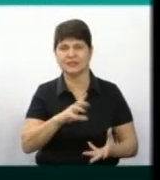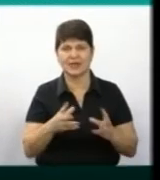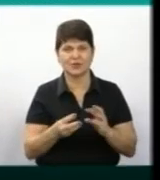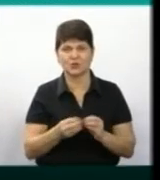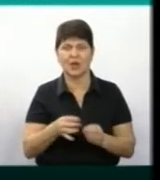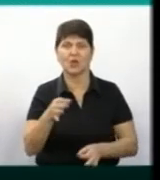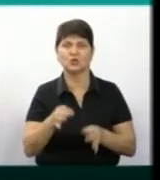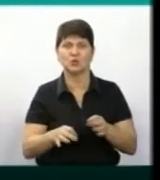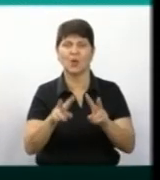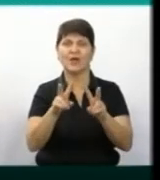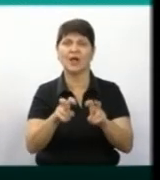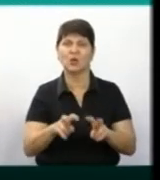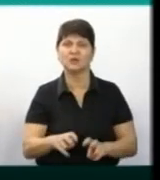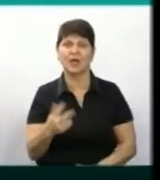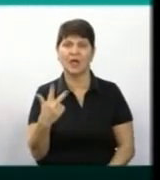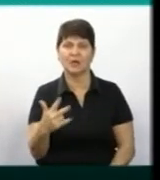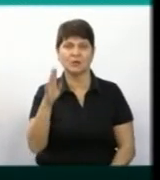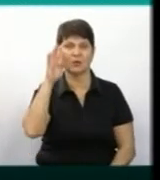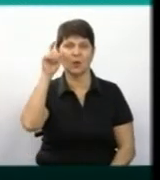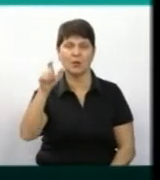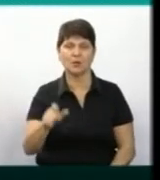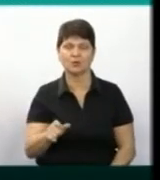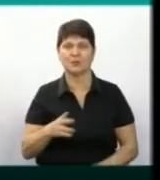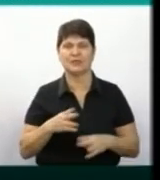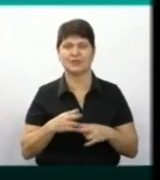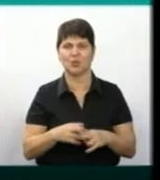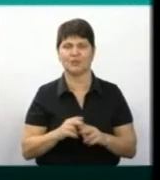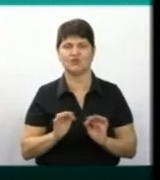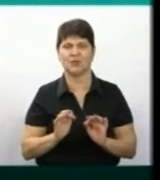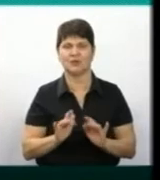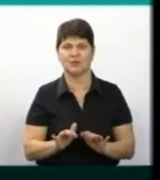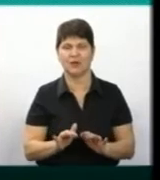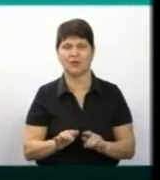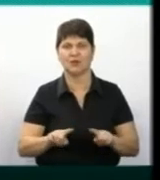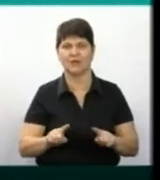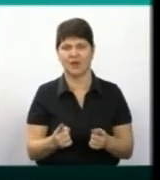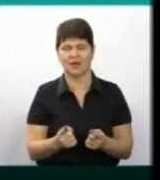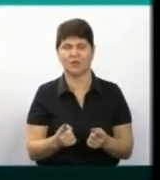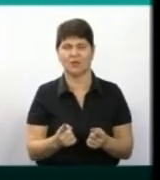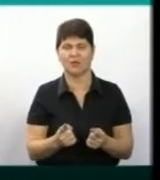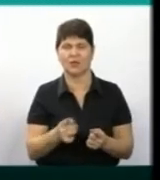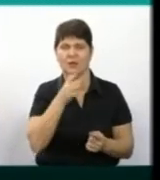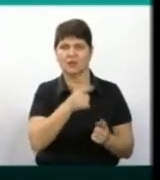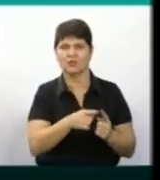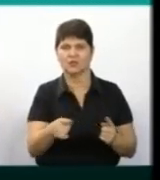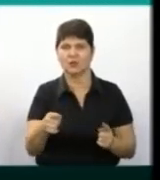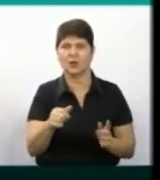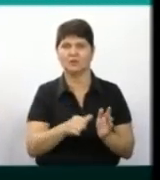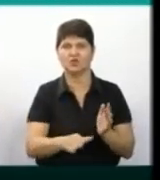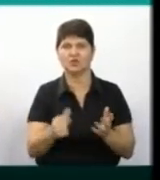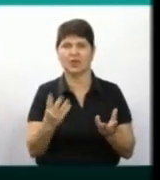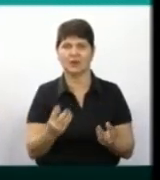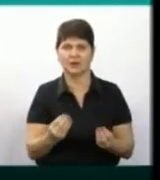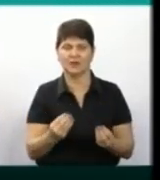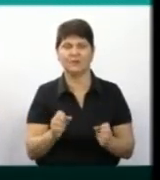судових розглядів, трьом особам обрано запобіжні заходи у виді тримання під вартою строком на 60 днів